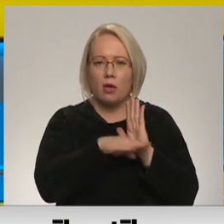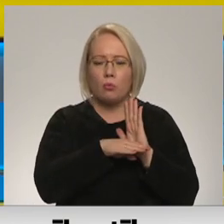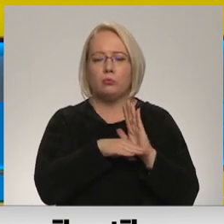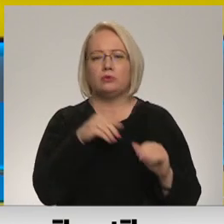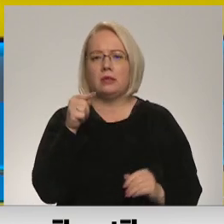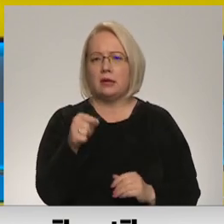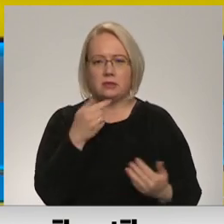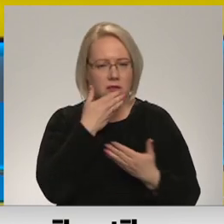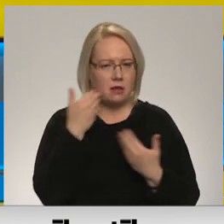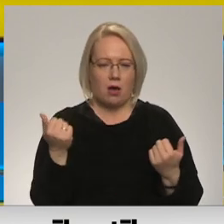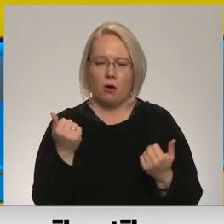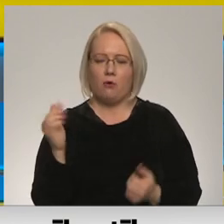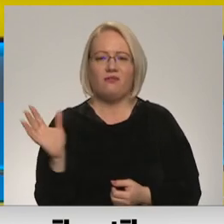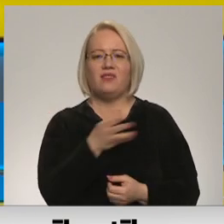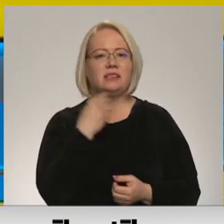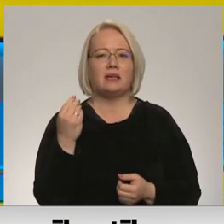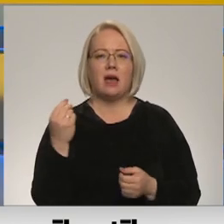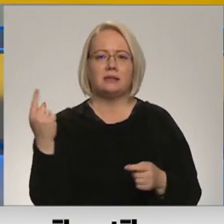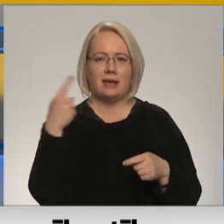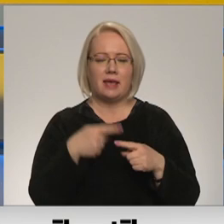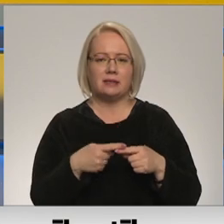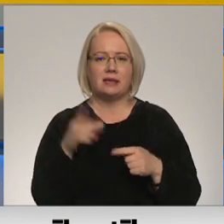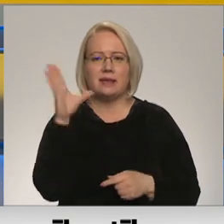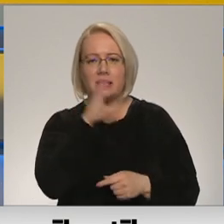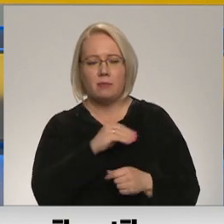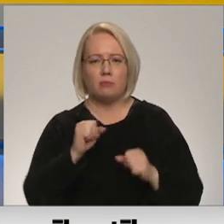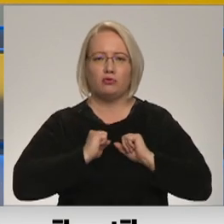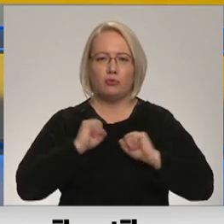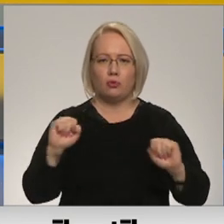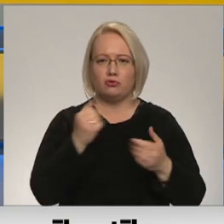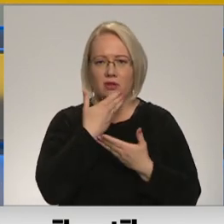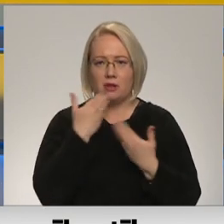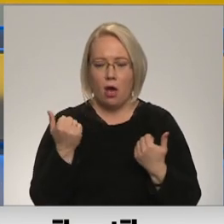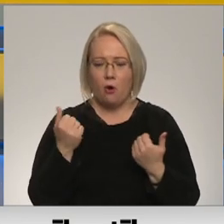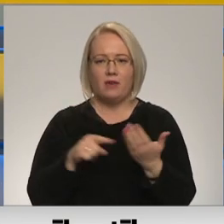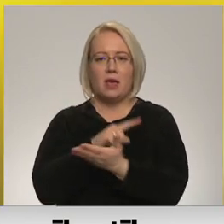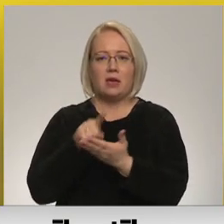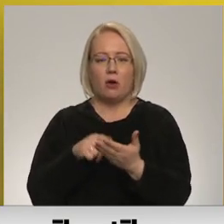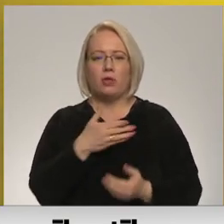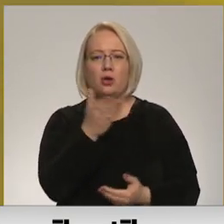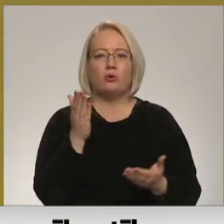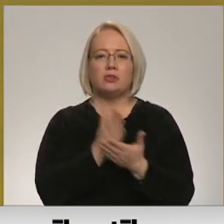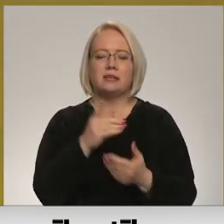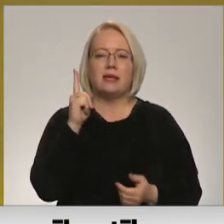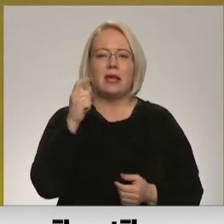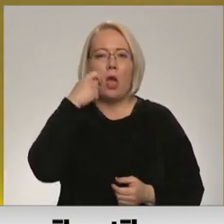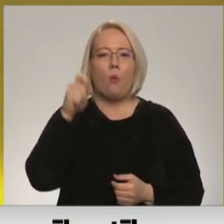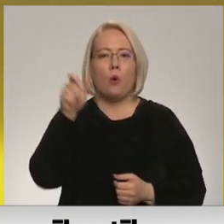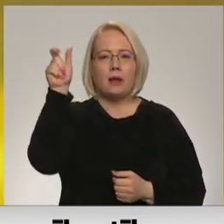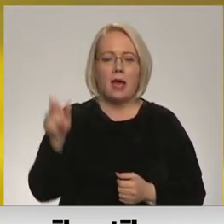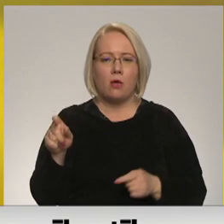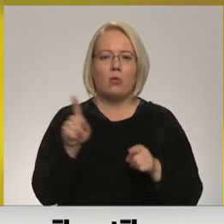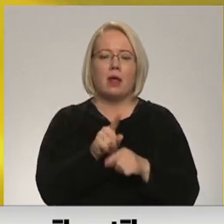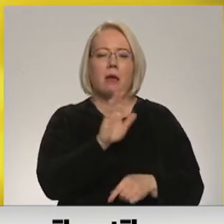visās reizes iespējams un absolūti droši. Jūs esat ne tikai ukrainieti, bet arī bērnu